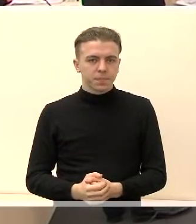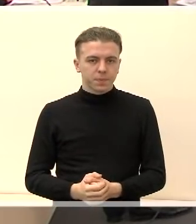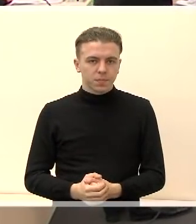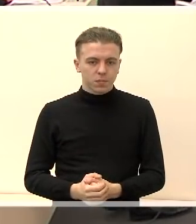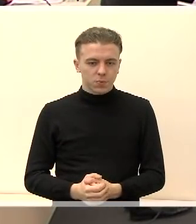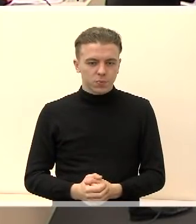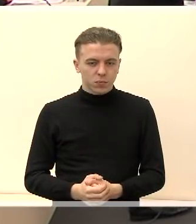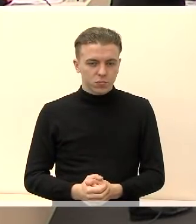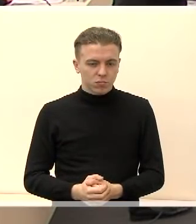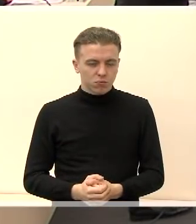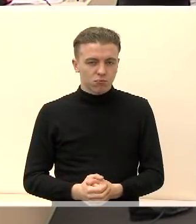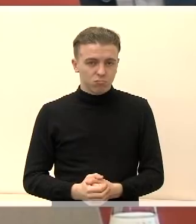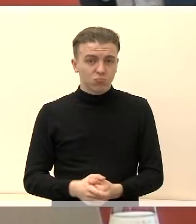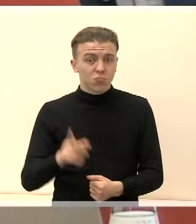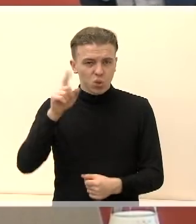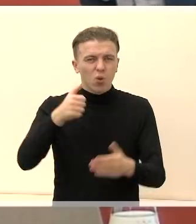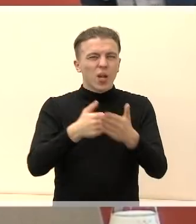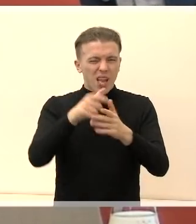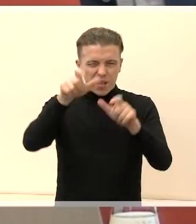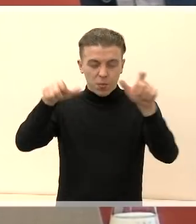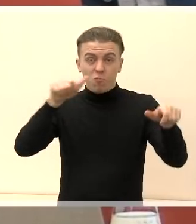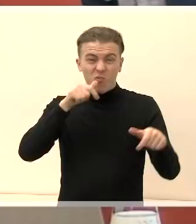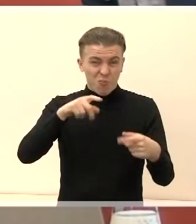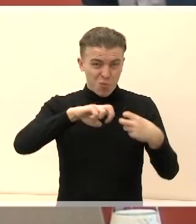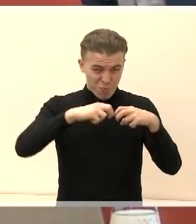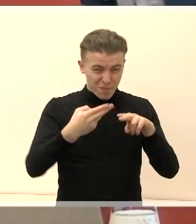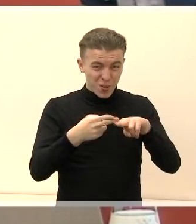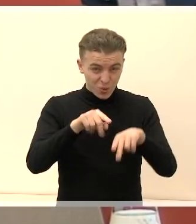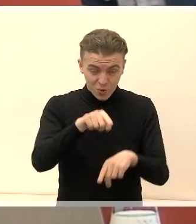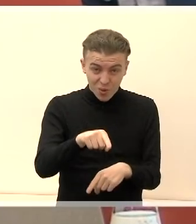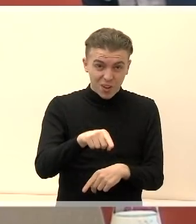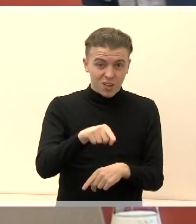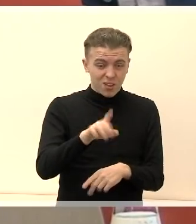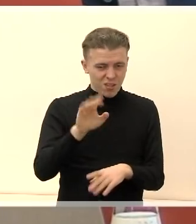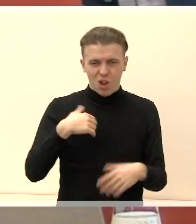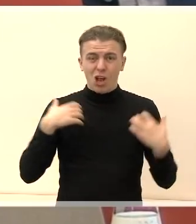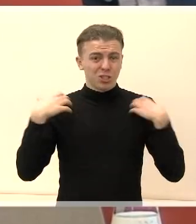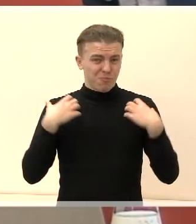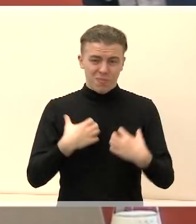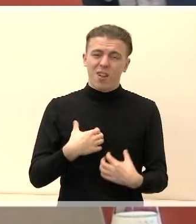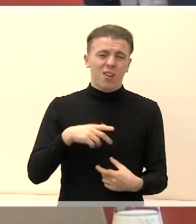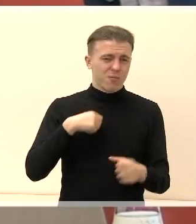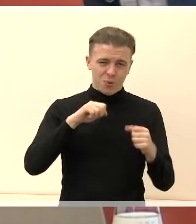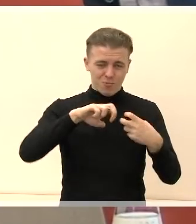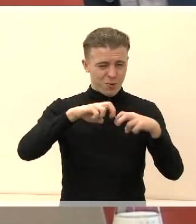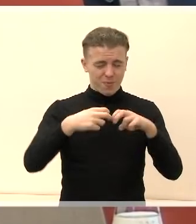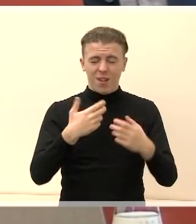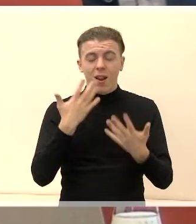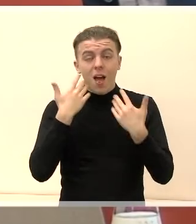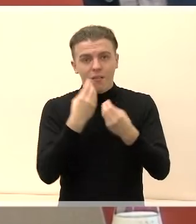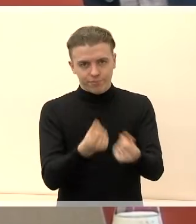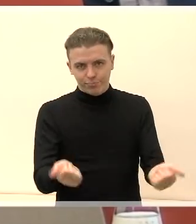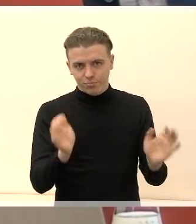žinot, gerbėbėjai, jeigu tik visos tokios bėdos būtų Marijampolėje, tai aš būdamas meru su jom poikiausiai susitvarkyčiau.